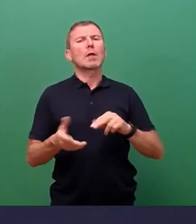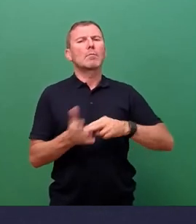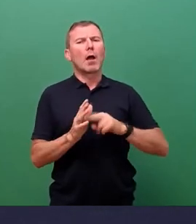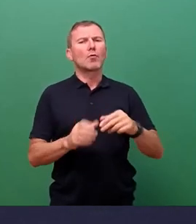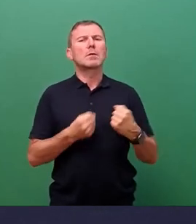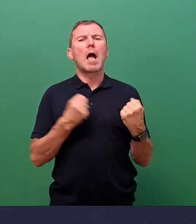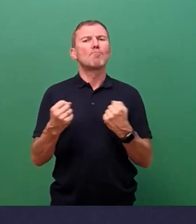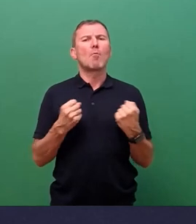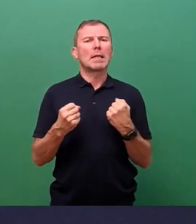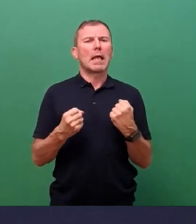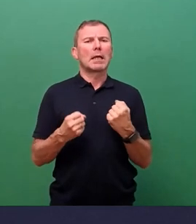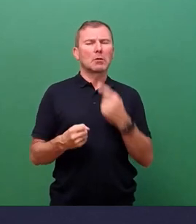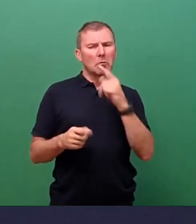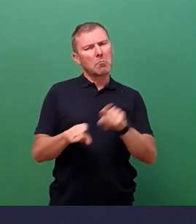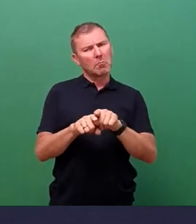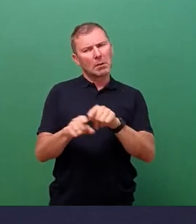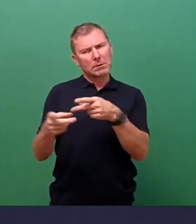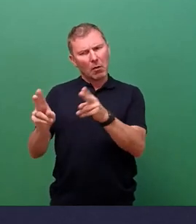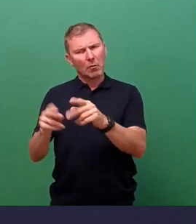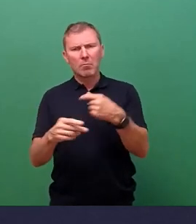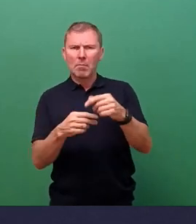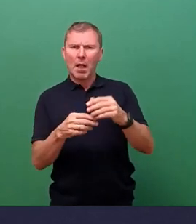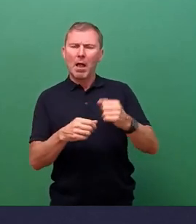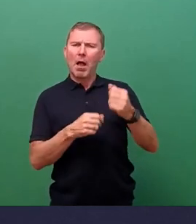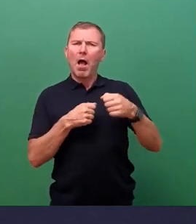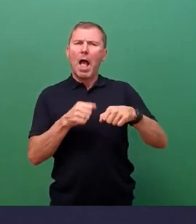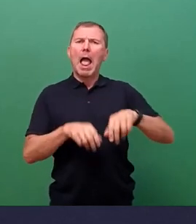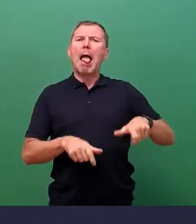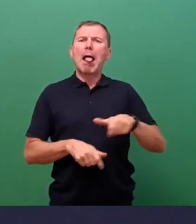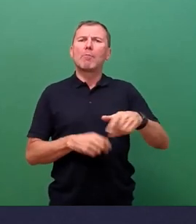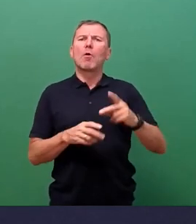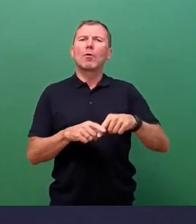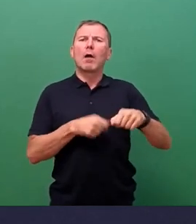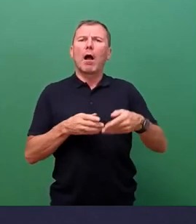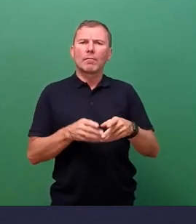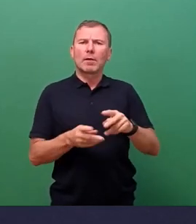weiterer Abschnitte des Elb und Radweges hinsichtlich der Eignung als Fahrradstraße.